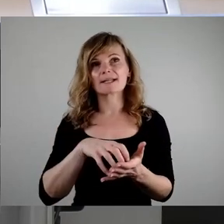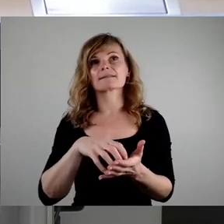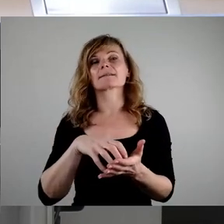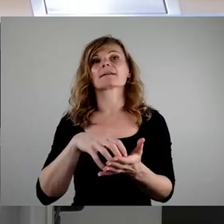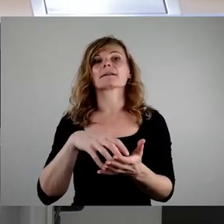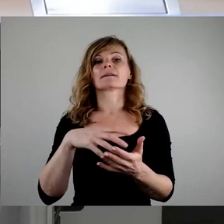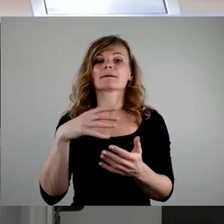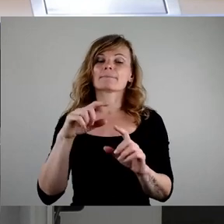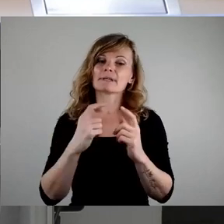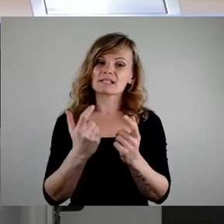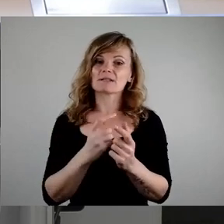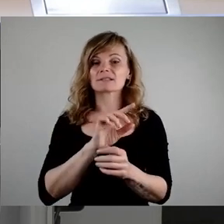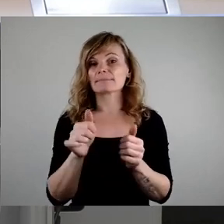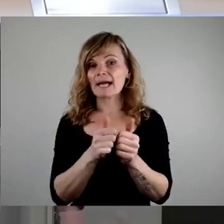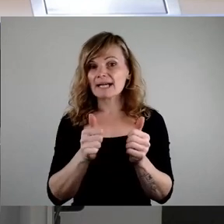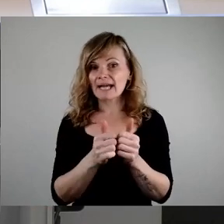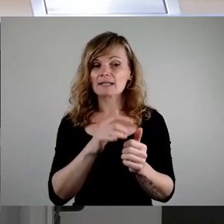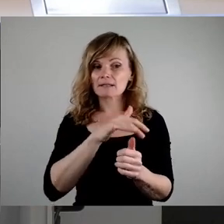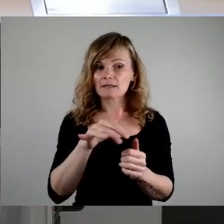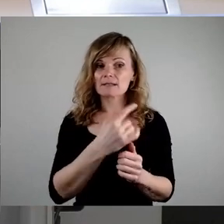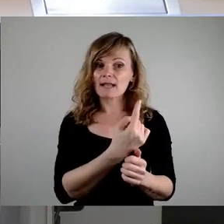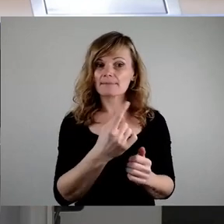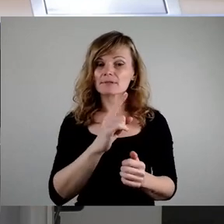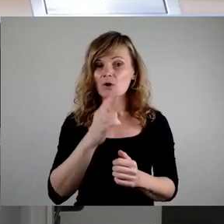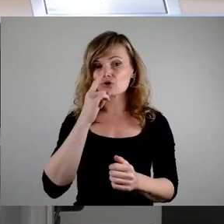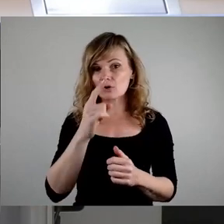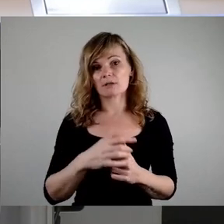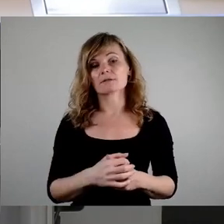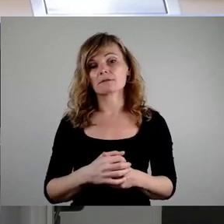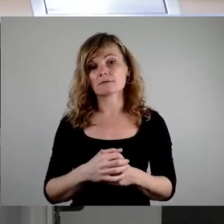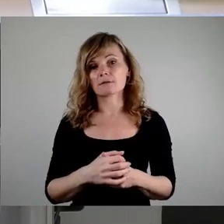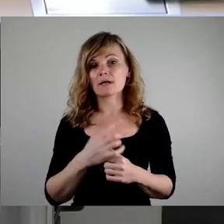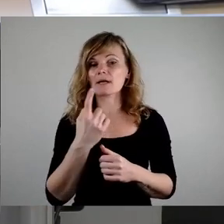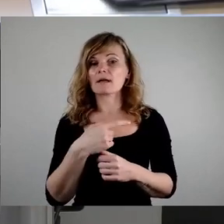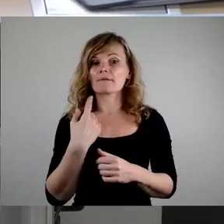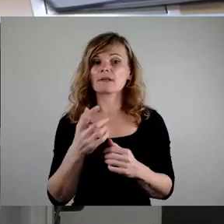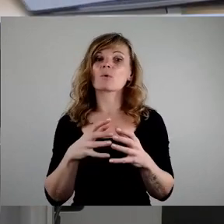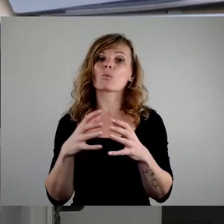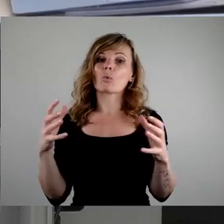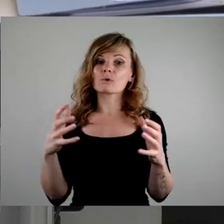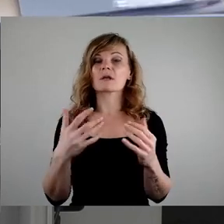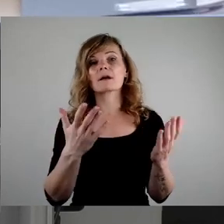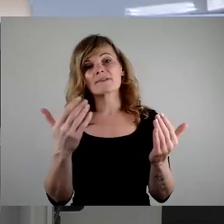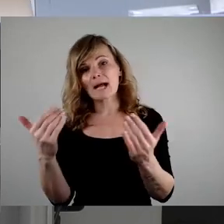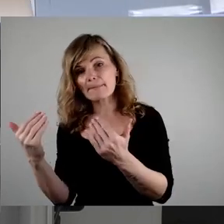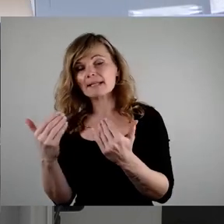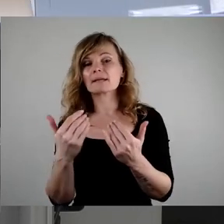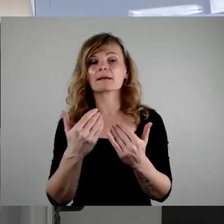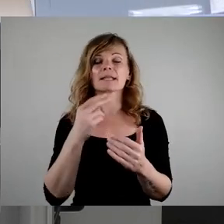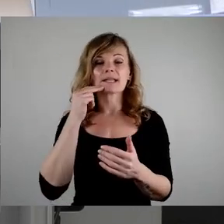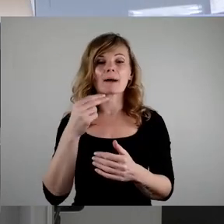haben, auch sehr stolz ist. Wir hatten eine große Kampagne, die hieß Sit mit City Light